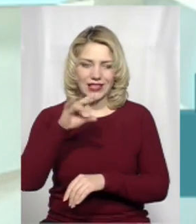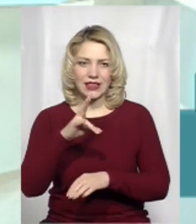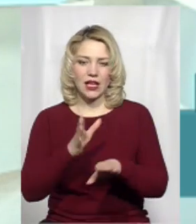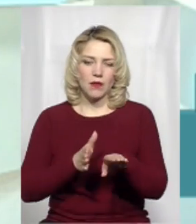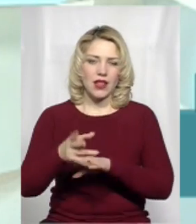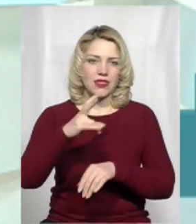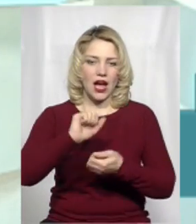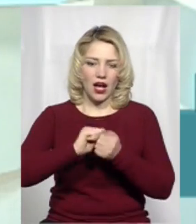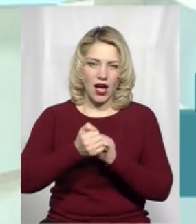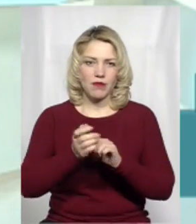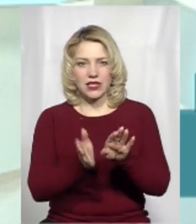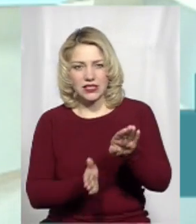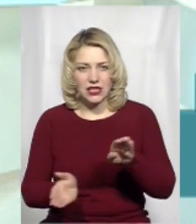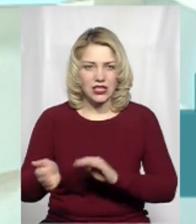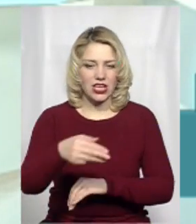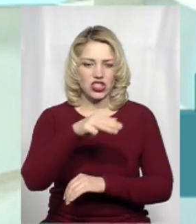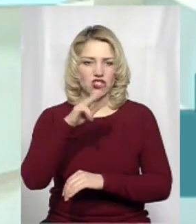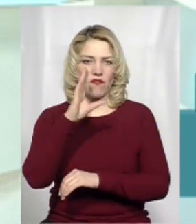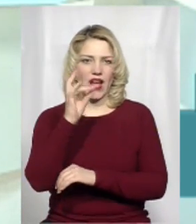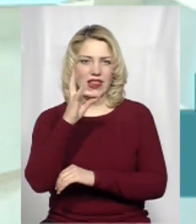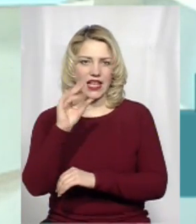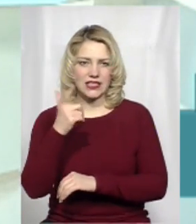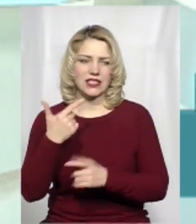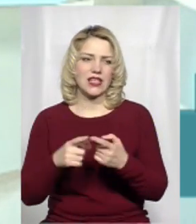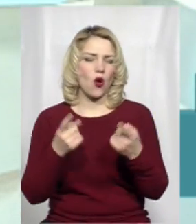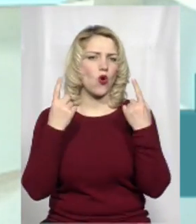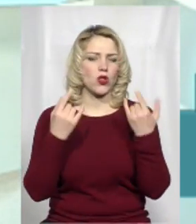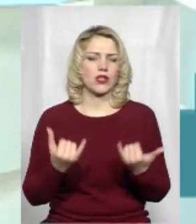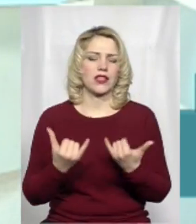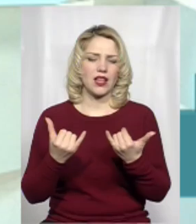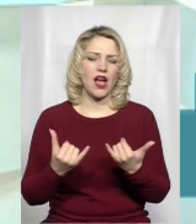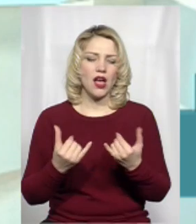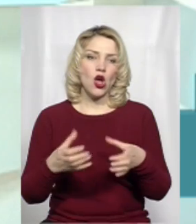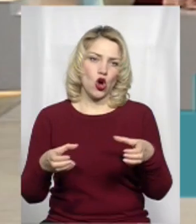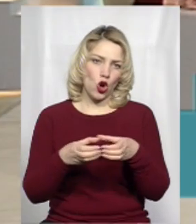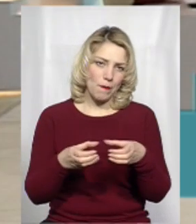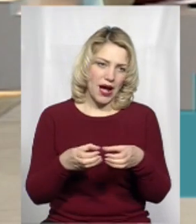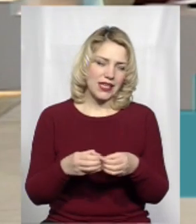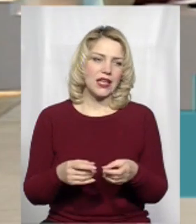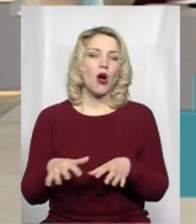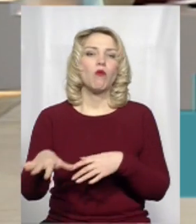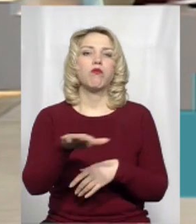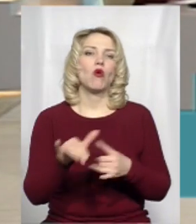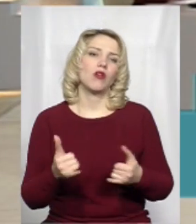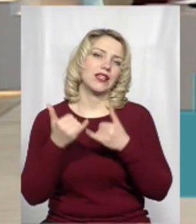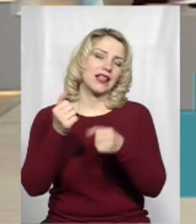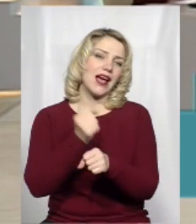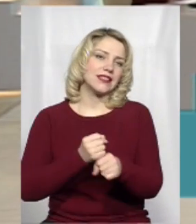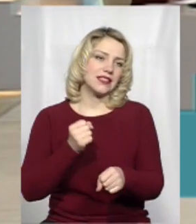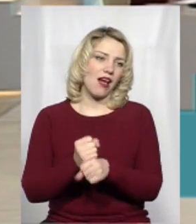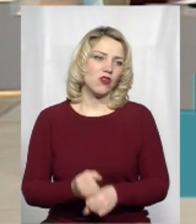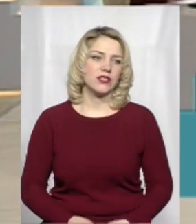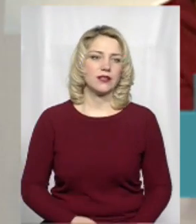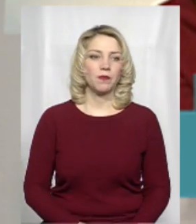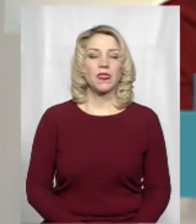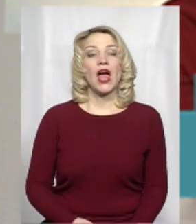Кам'янець, в тому числі і в Жванці, колосально для громади, поле для діяльності. Пане Сергію, а ви затятий